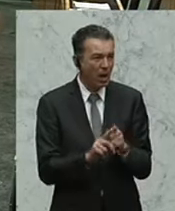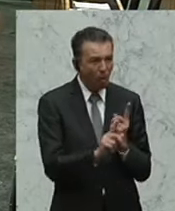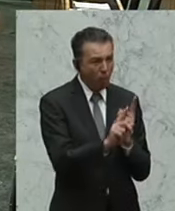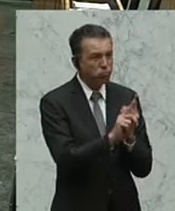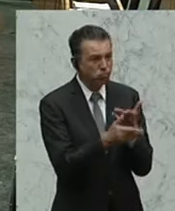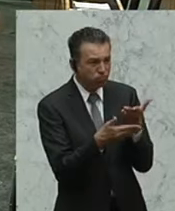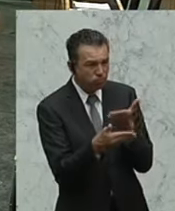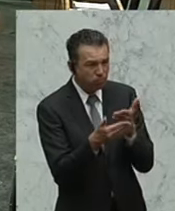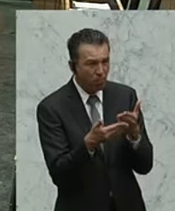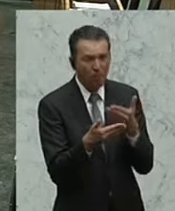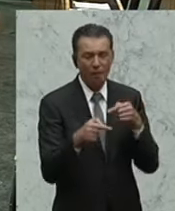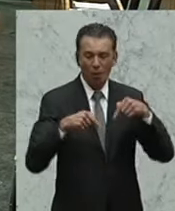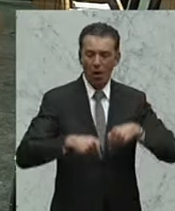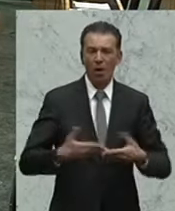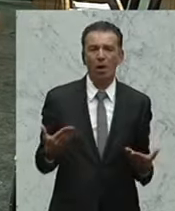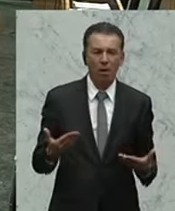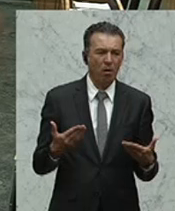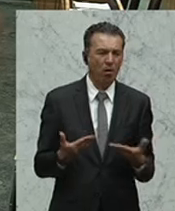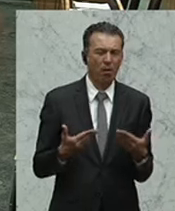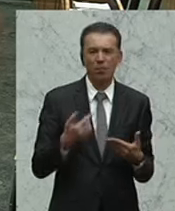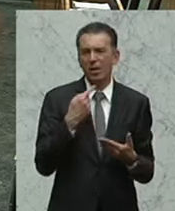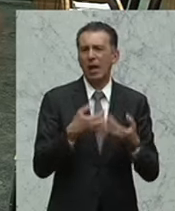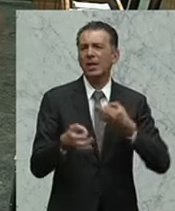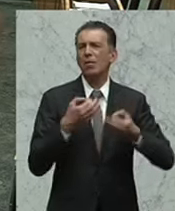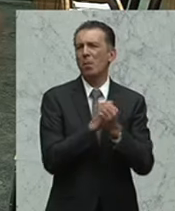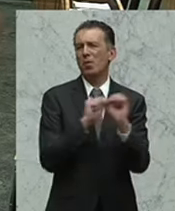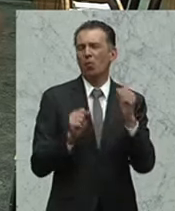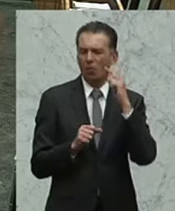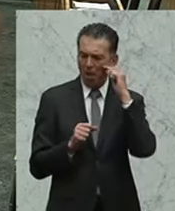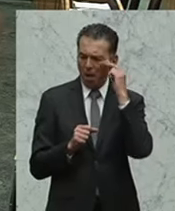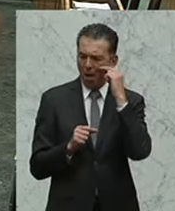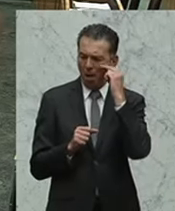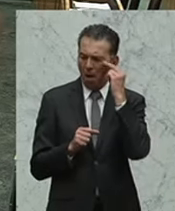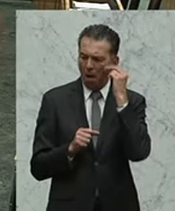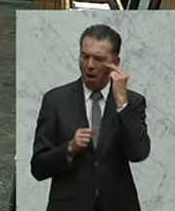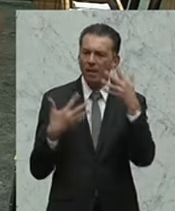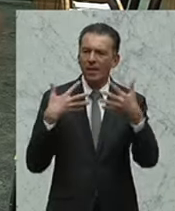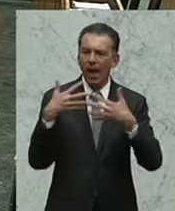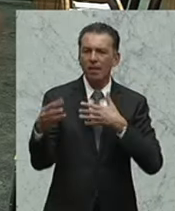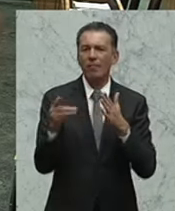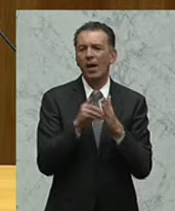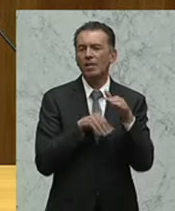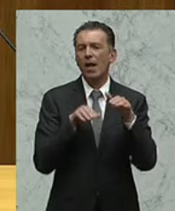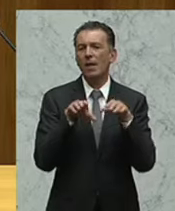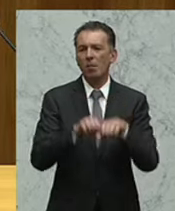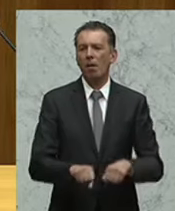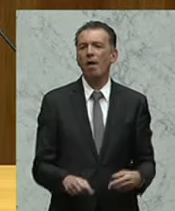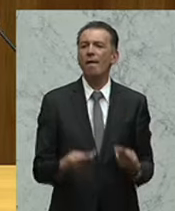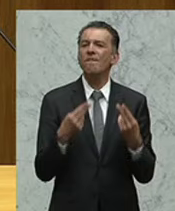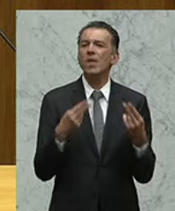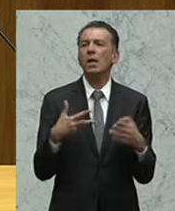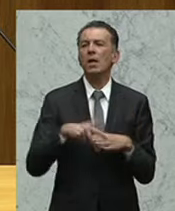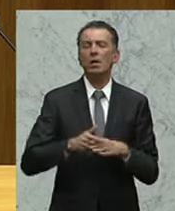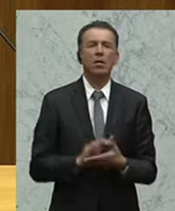selber reden, bevor man hier dann spricht von Informationsfreiheit. Die Transparenzdatenbank, ja, ist ein wichtiges